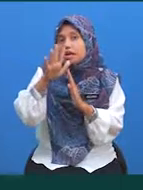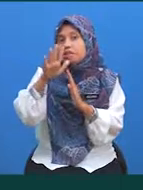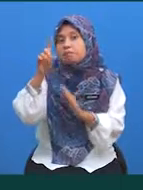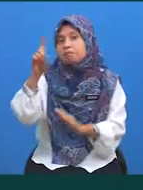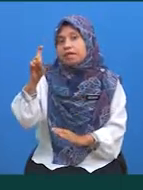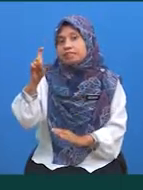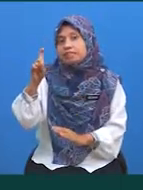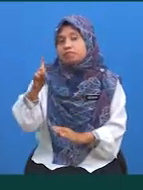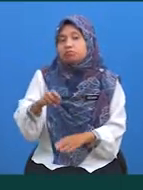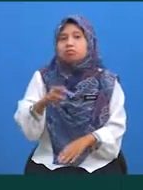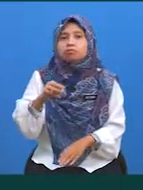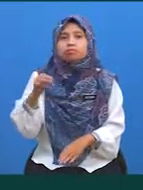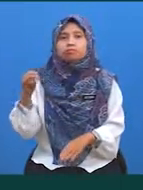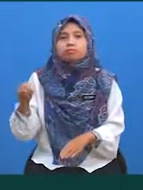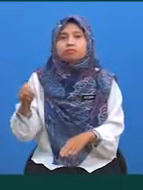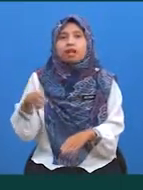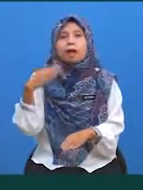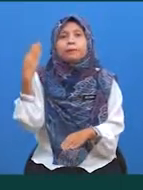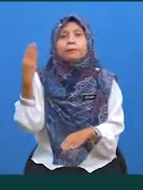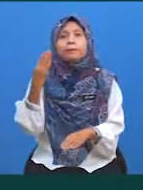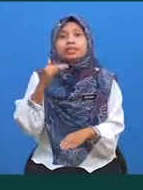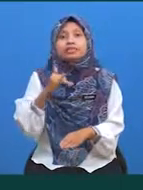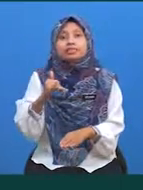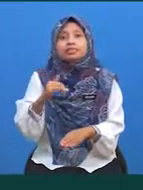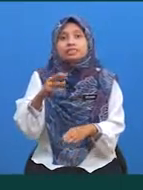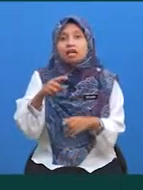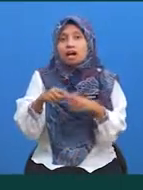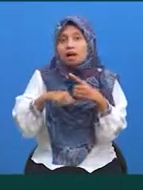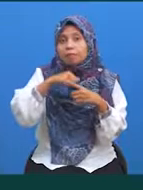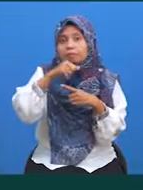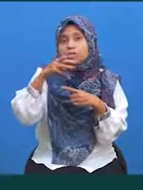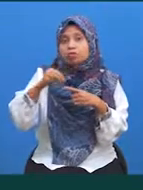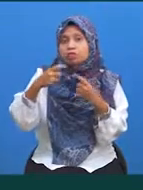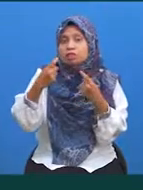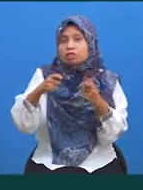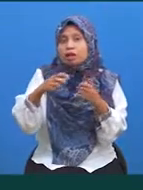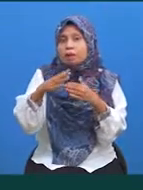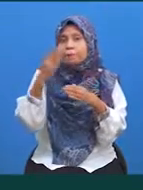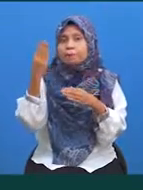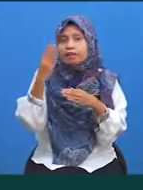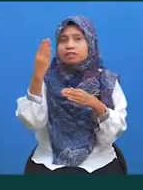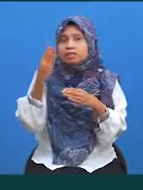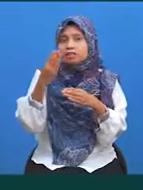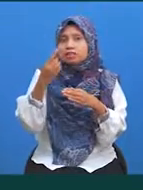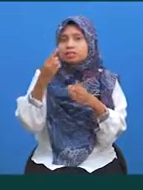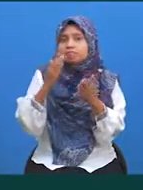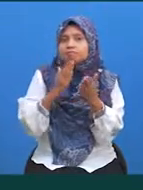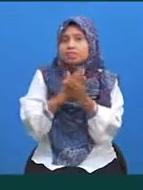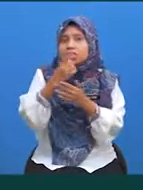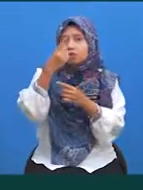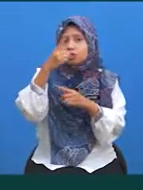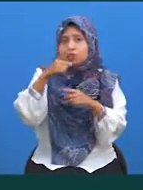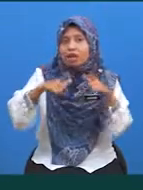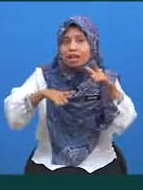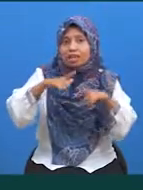Murid-murid, biasanya apabila murid-murid telah mahir Murid-murid akan terus menjawab langkah 2